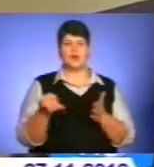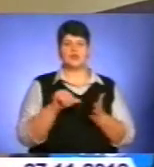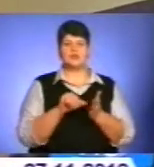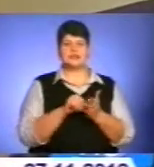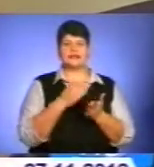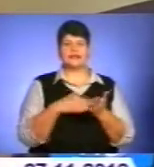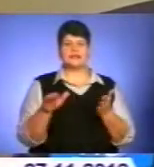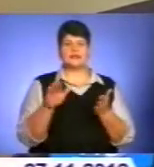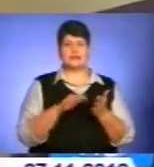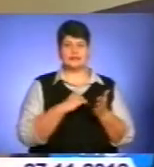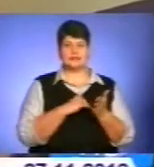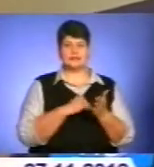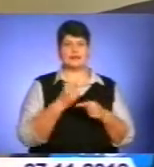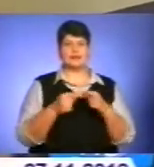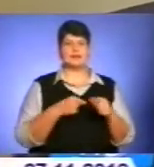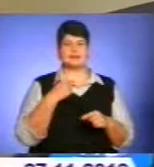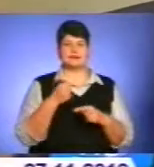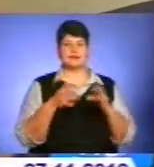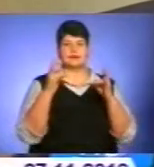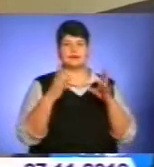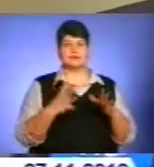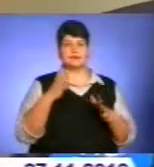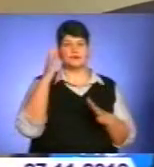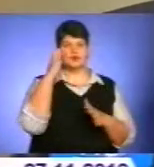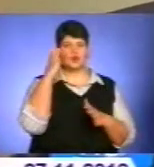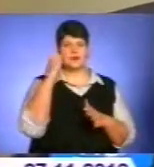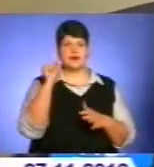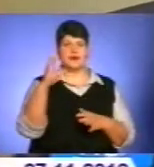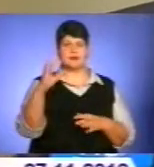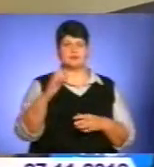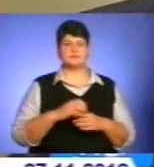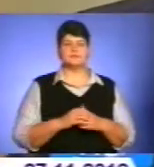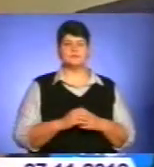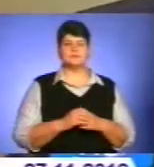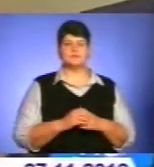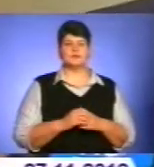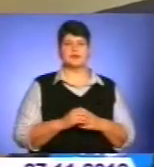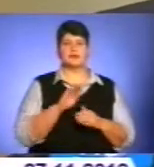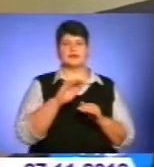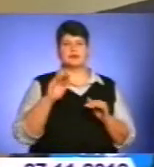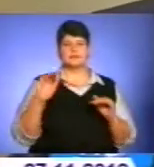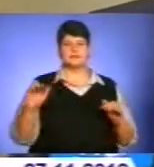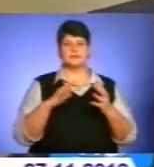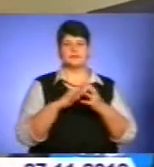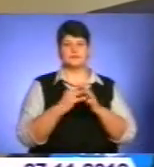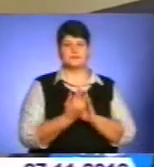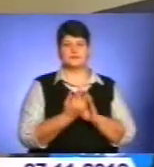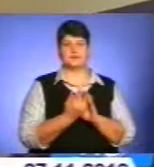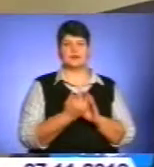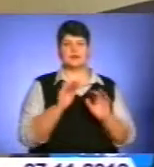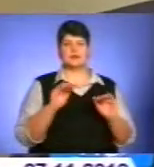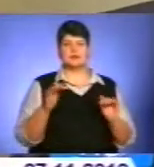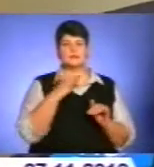ліквідації наслідків катастрофи на Чорнобильській АЕС. Учні в сільській місцевості, діти з